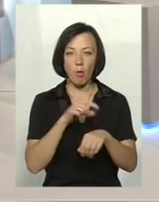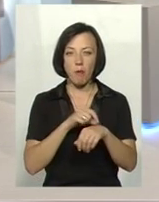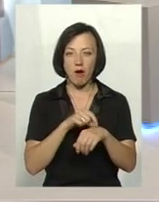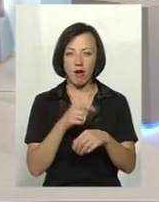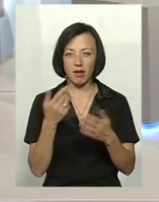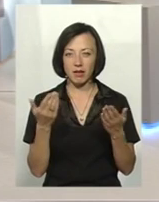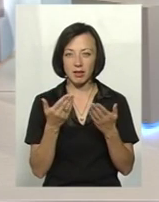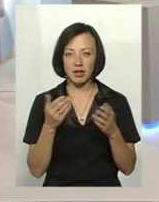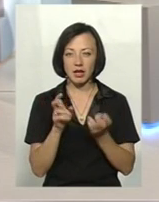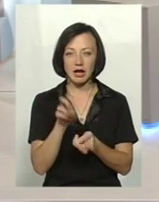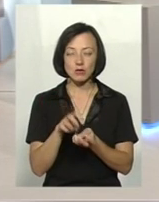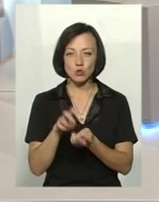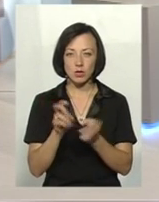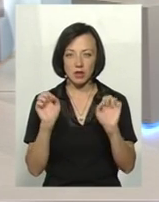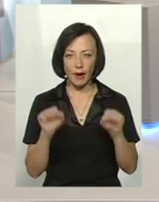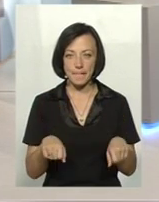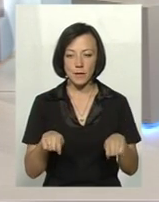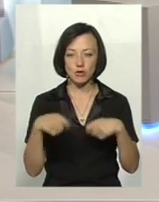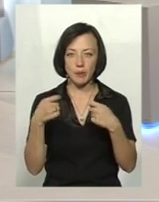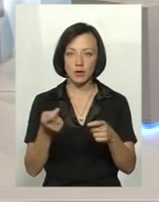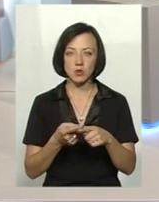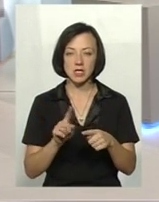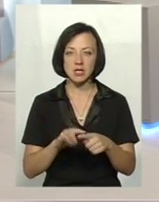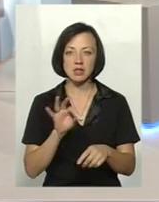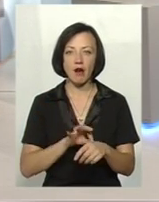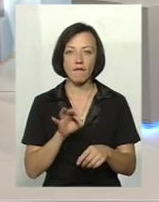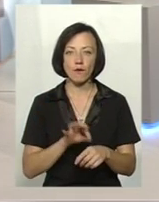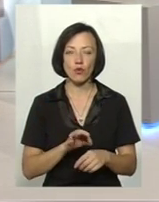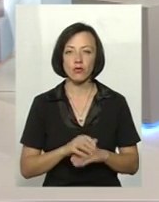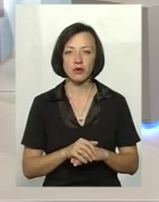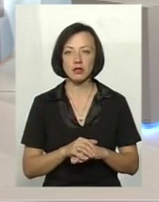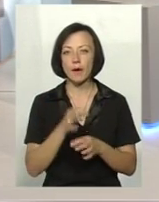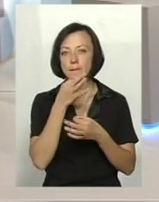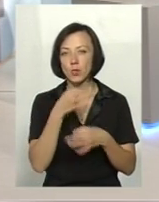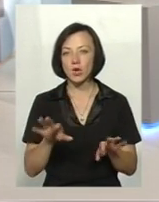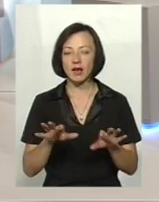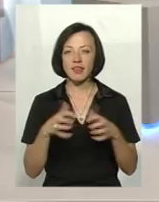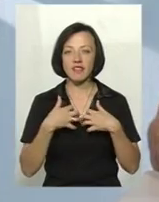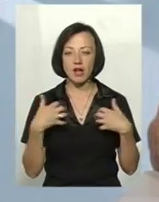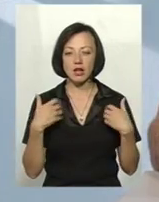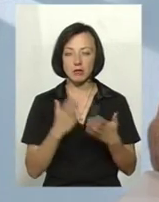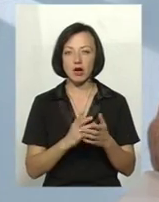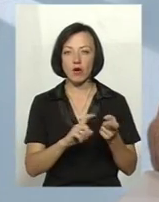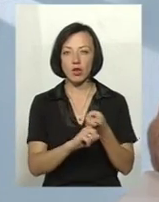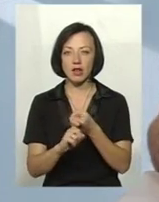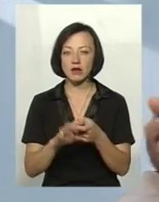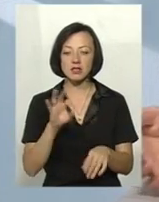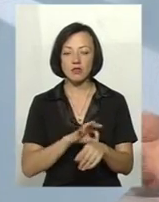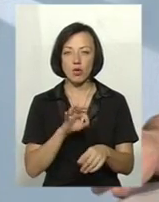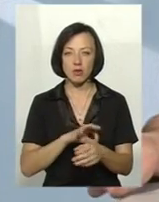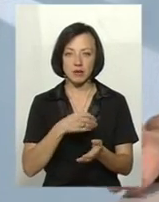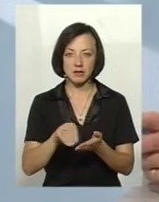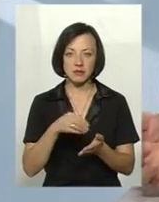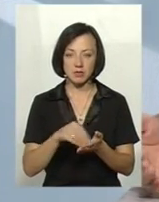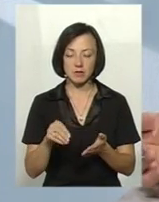можуть переносити, гризуни можуть переносити, захворювання. Та будь-які тварини, які мають контакт із хворими тваринами,